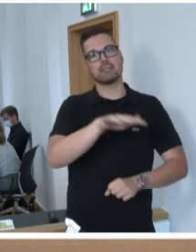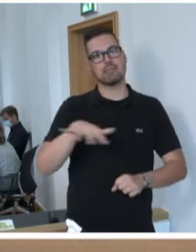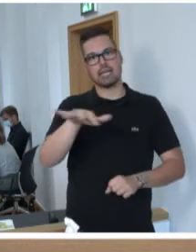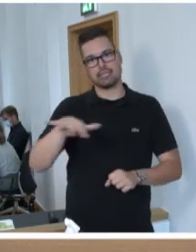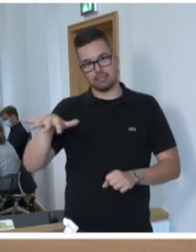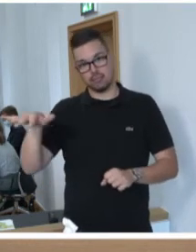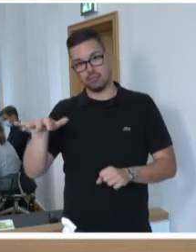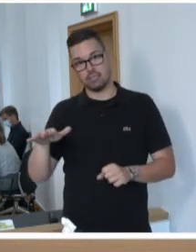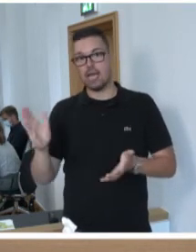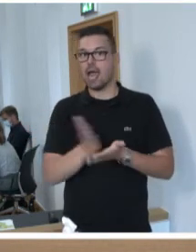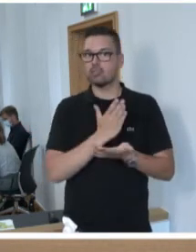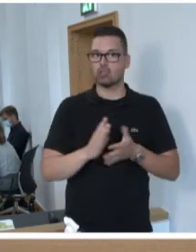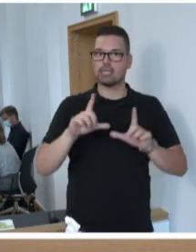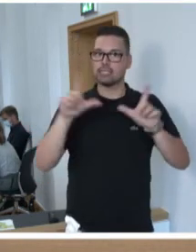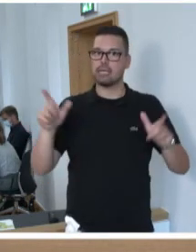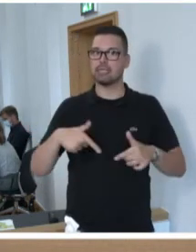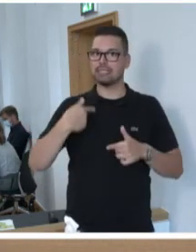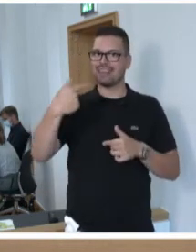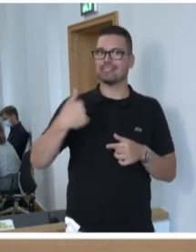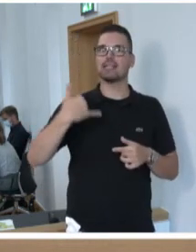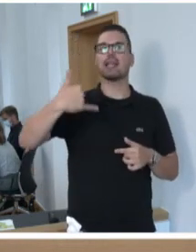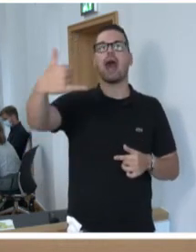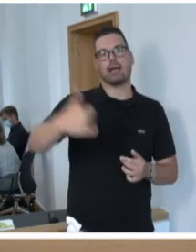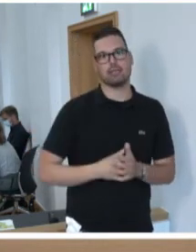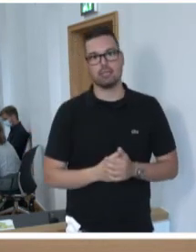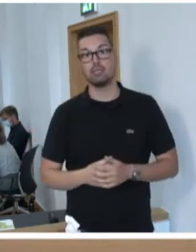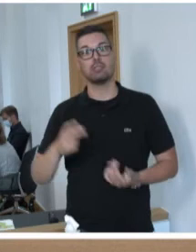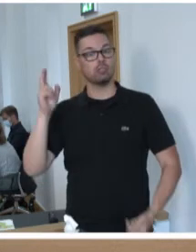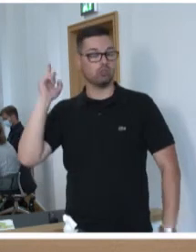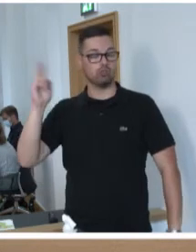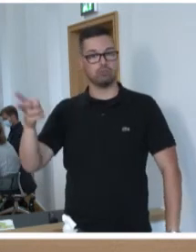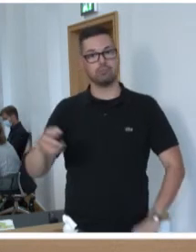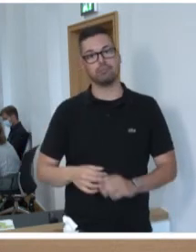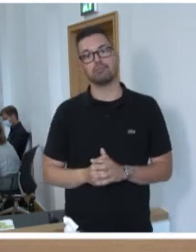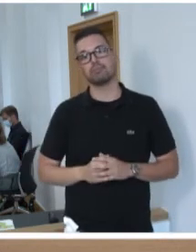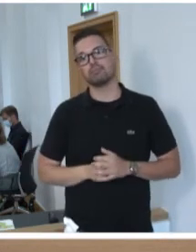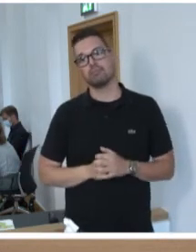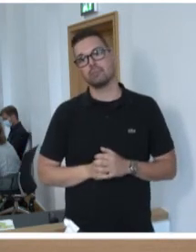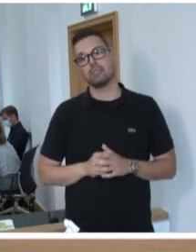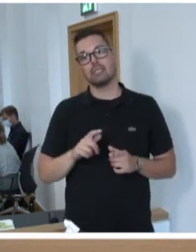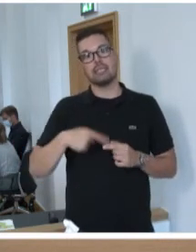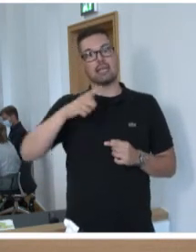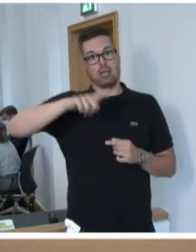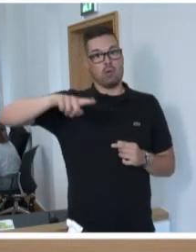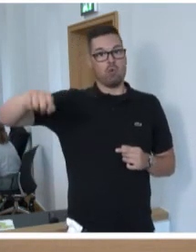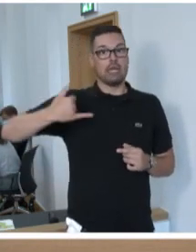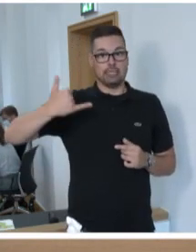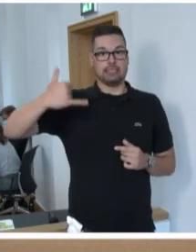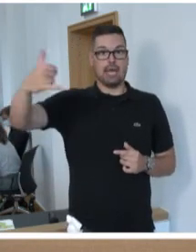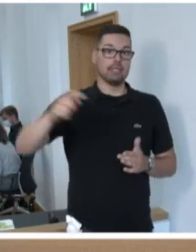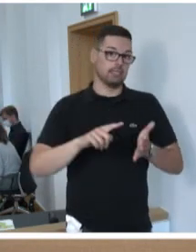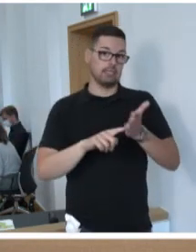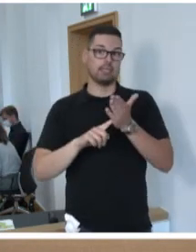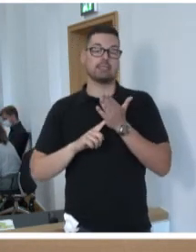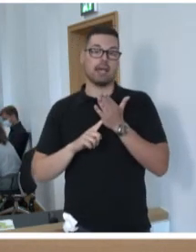entscheidende Thema für die nächsten Jahre. Damit liegen Sie richtig. Die nächsten Monate und Jahre werden zeigen,